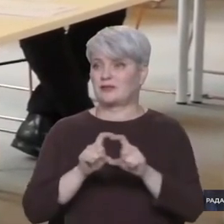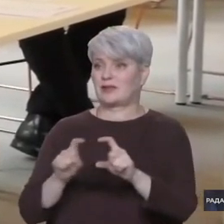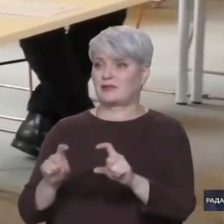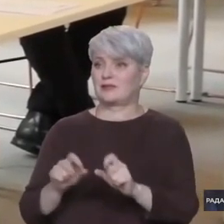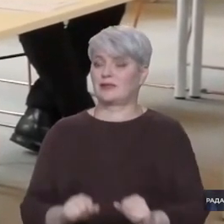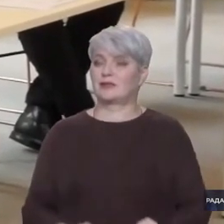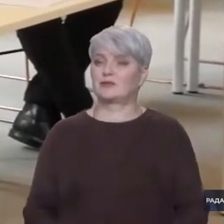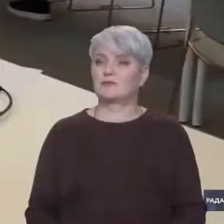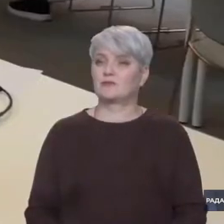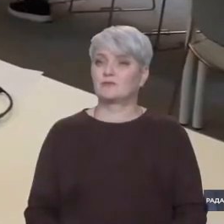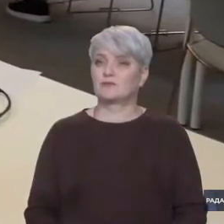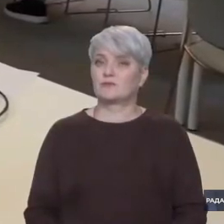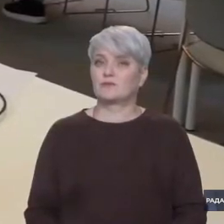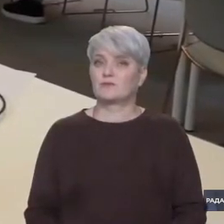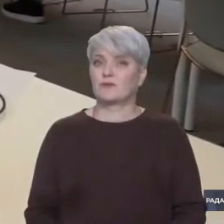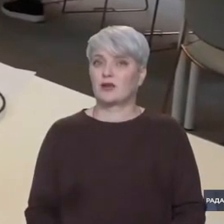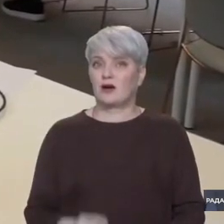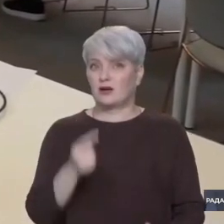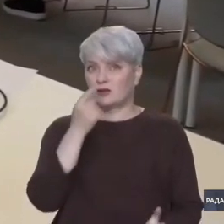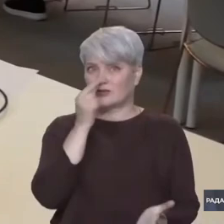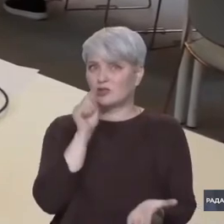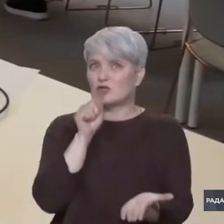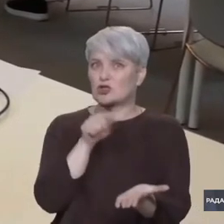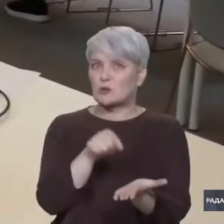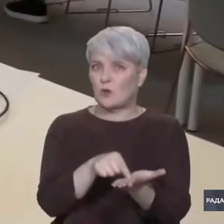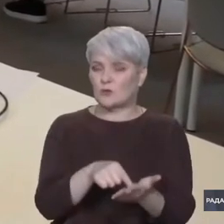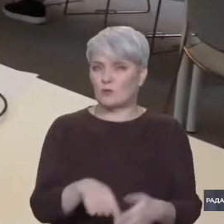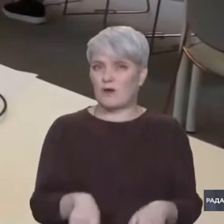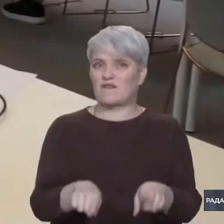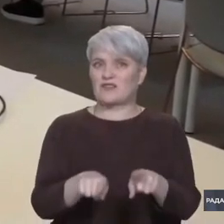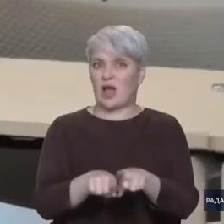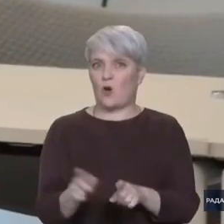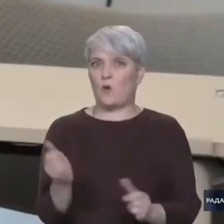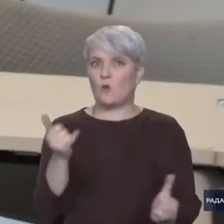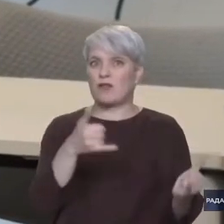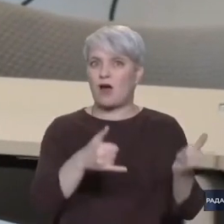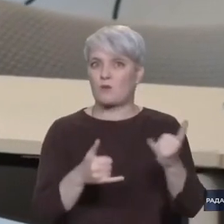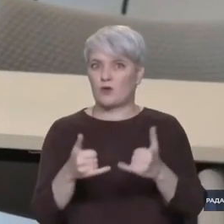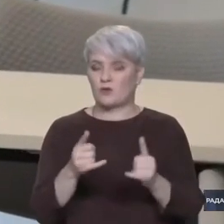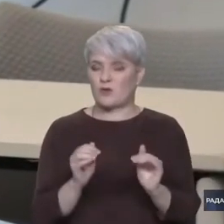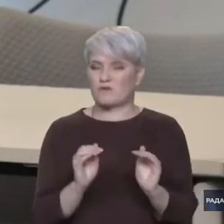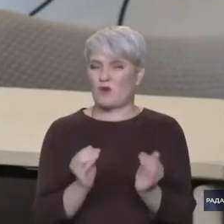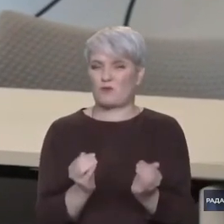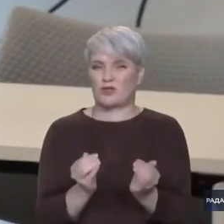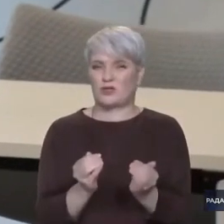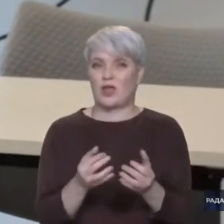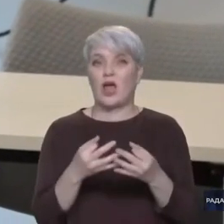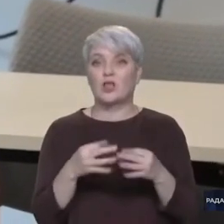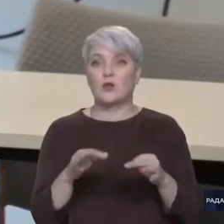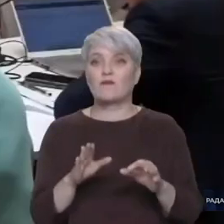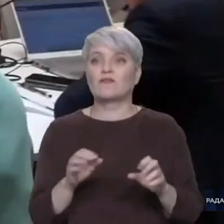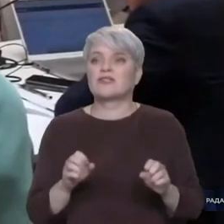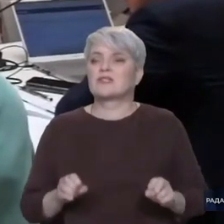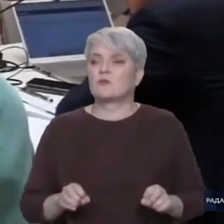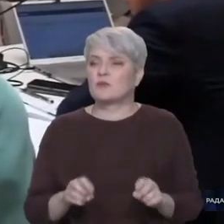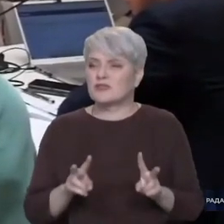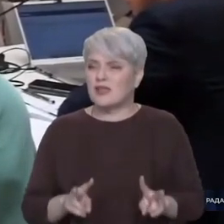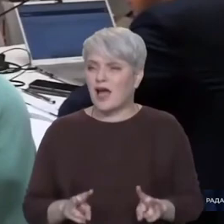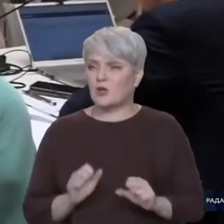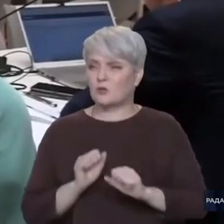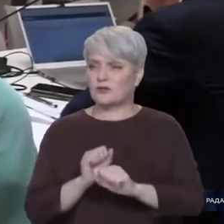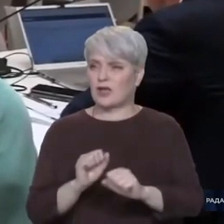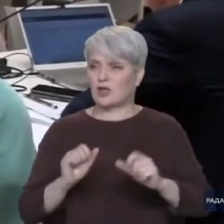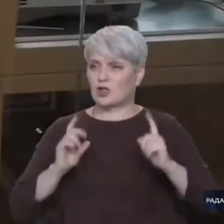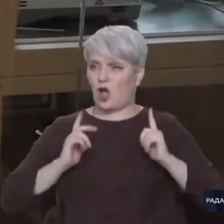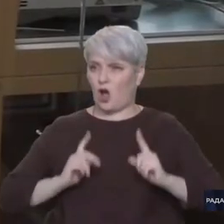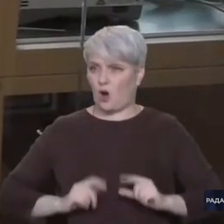Власне, доступ до такої лабораторії в газі обмежений і дозволений лише у спеціальному захищеному одязі, як